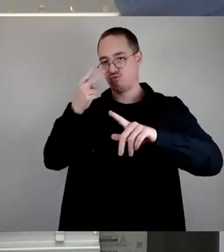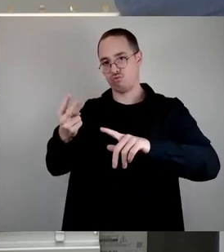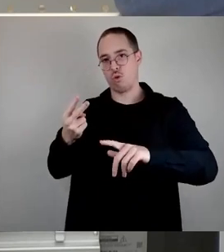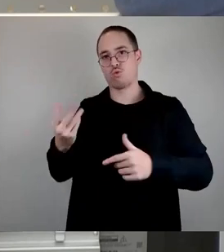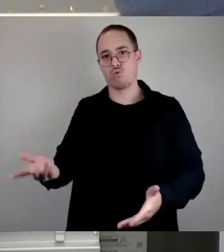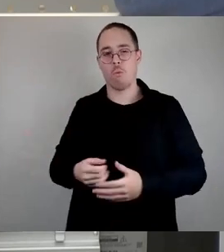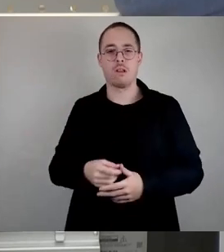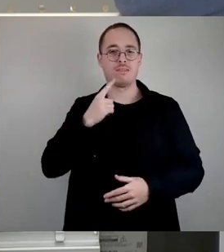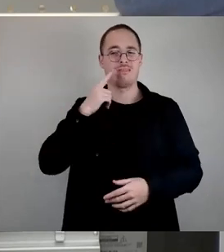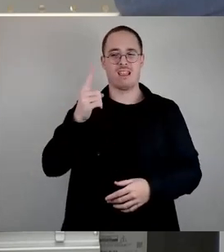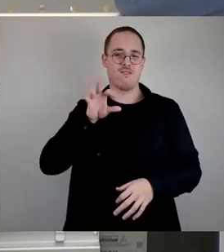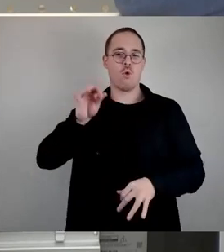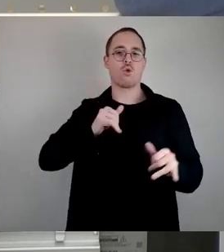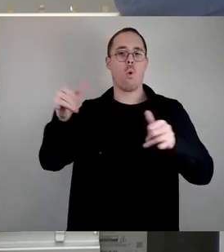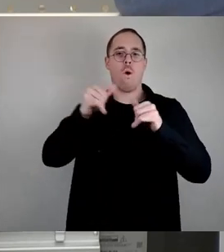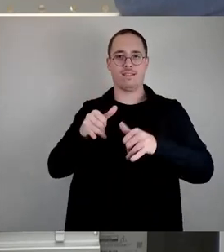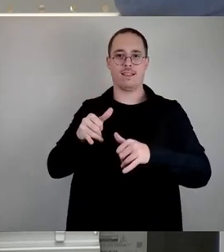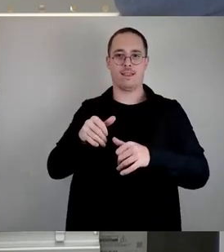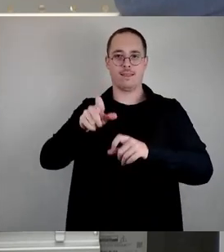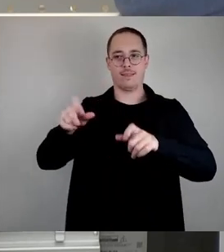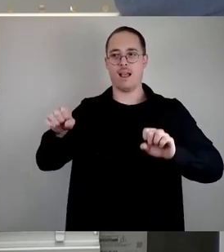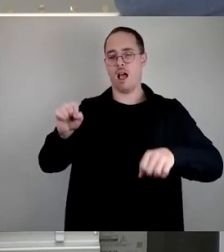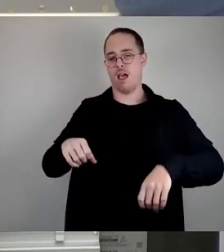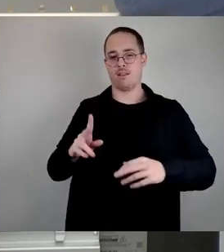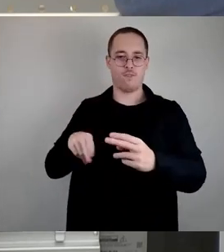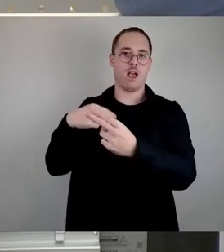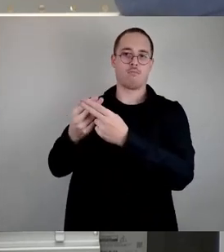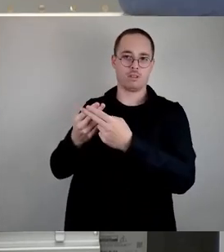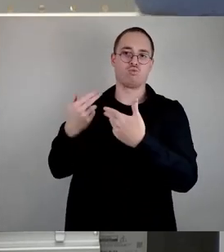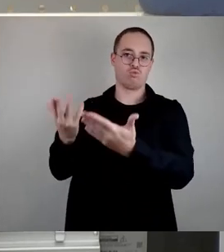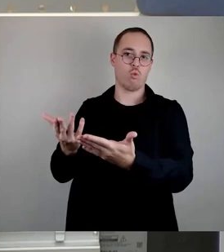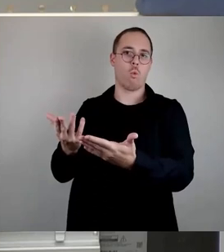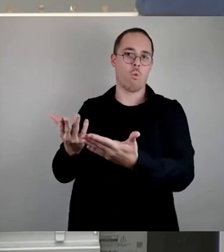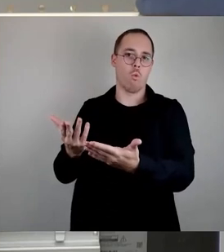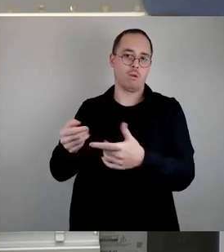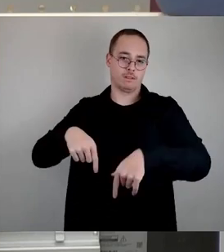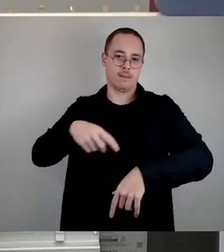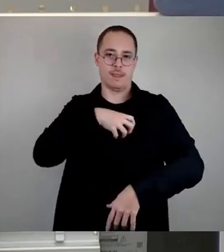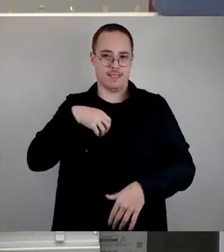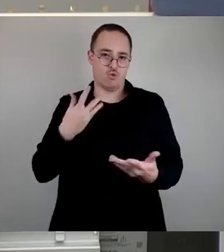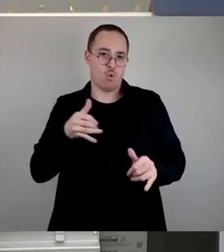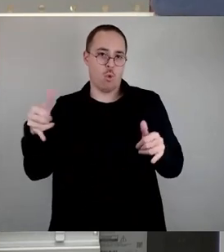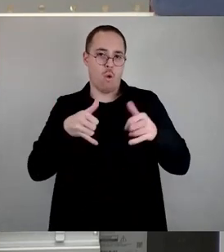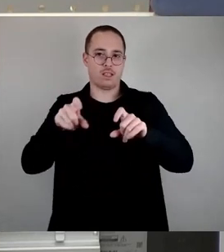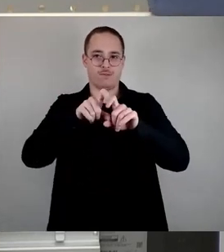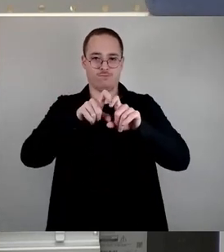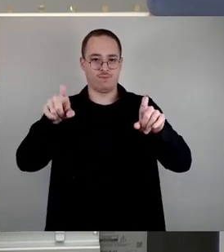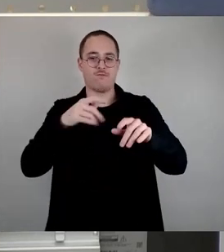touristenfreundliche Lösung, die wir in einer Tourismusstadt Dresden umsetzen könnten. Kurzum,